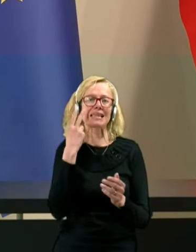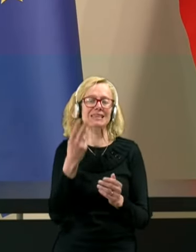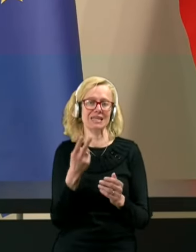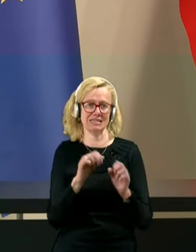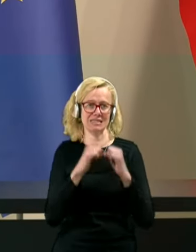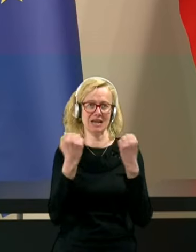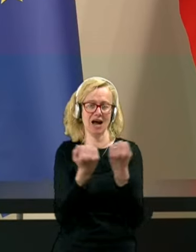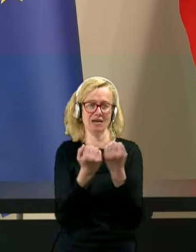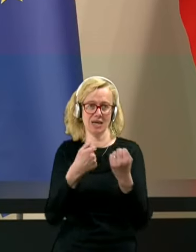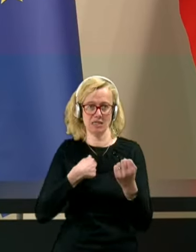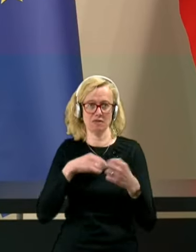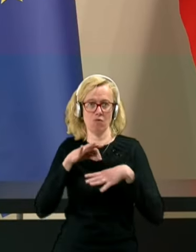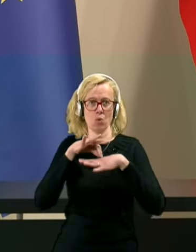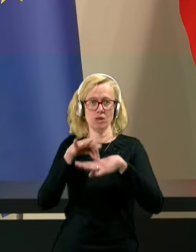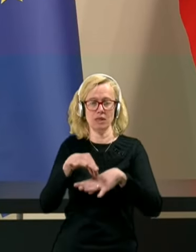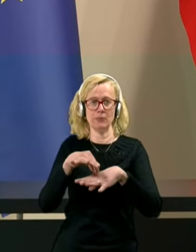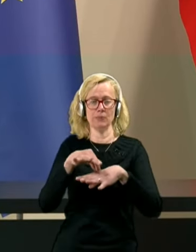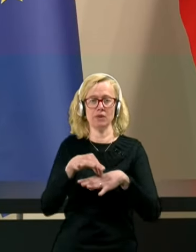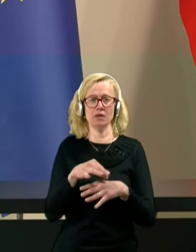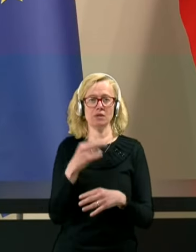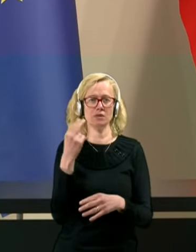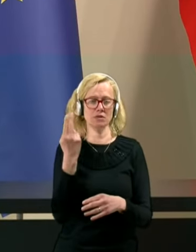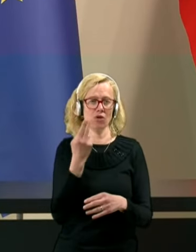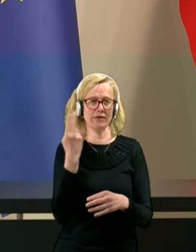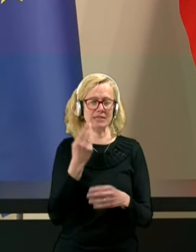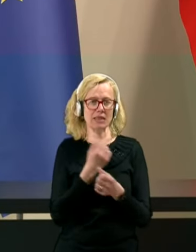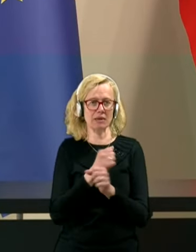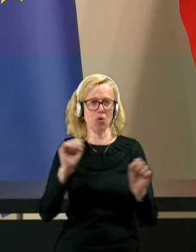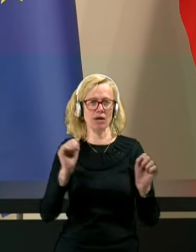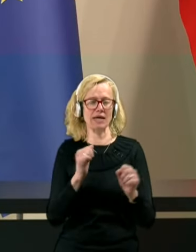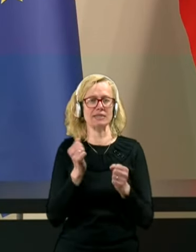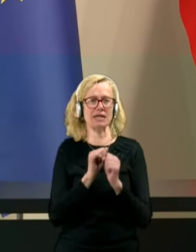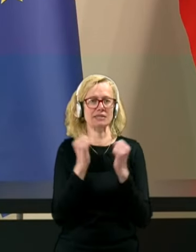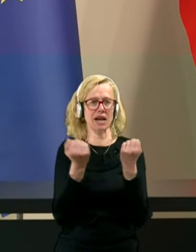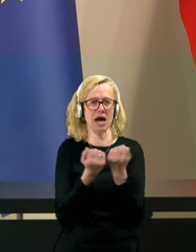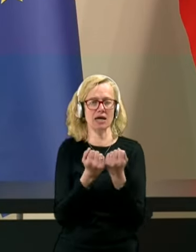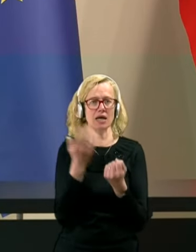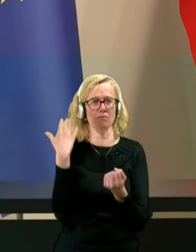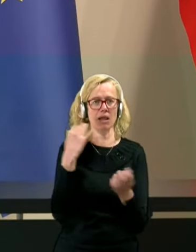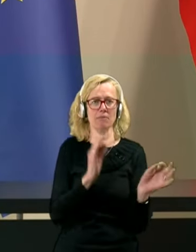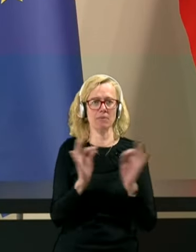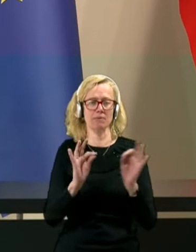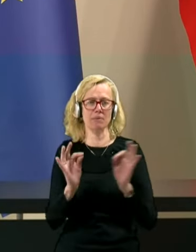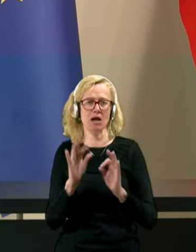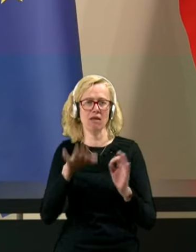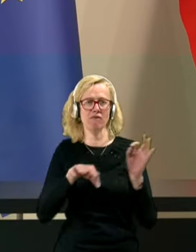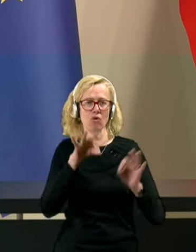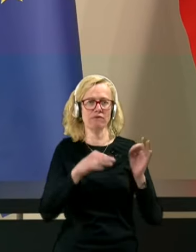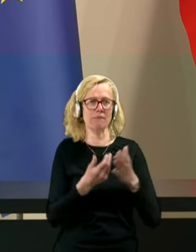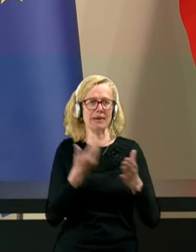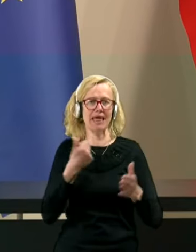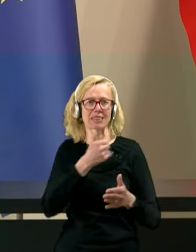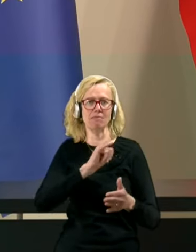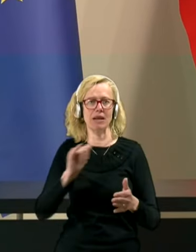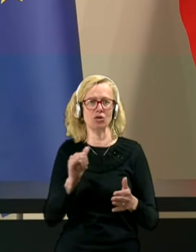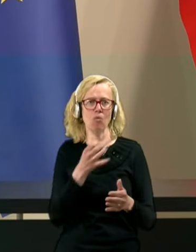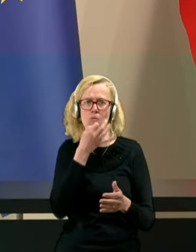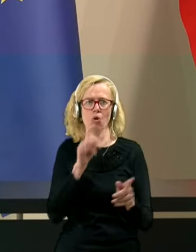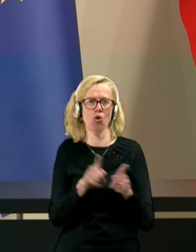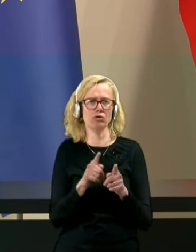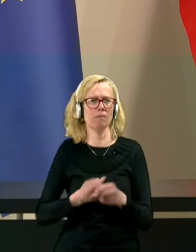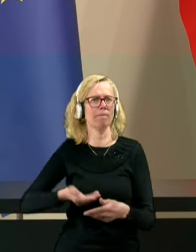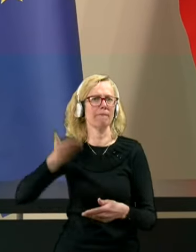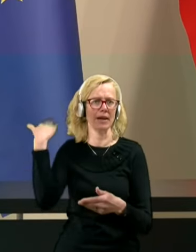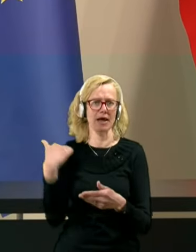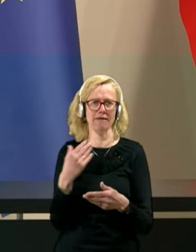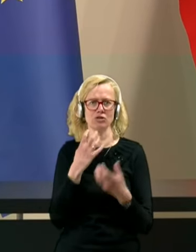vodim, slovensko-demokratska stranka je bila pripravljena na volitve pred enim letom bolj kot kadarkoli prej v